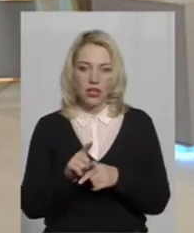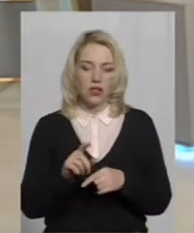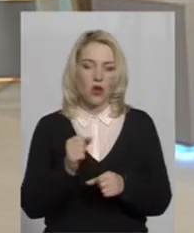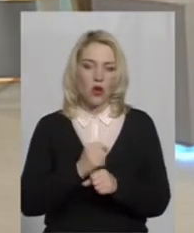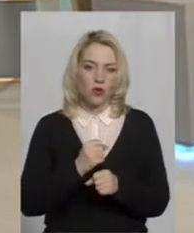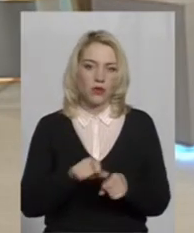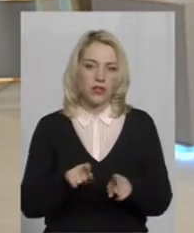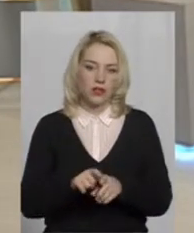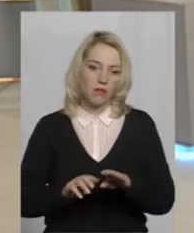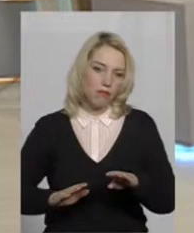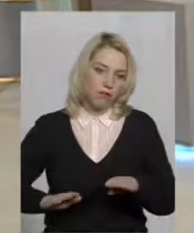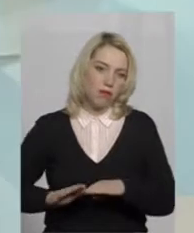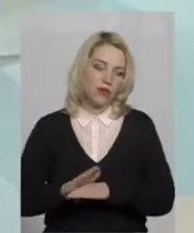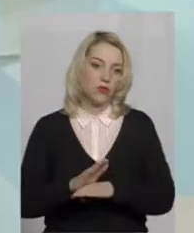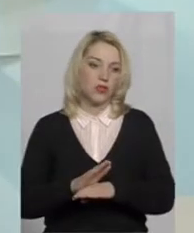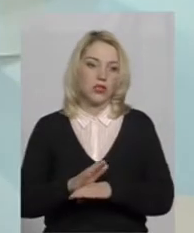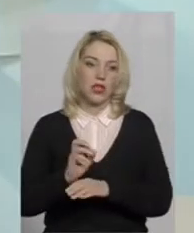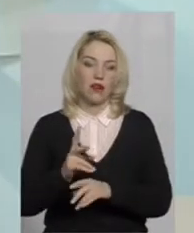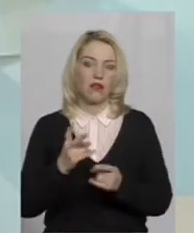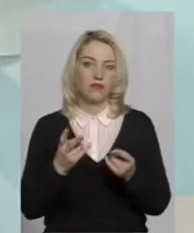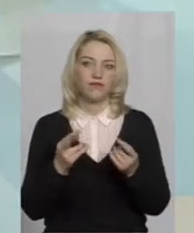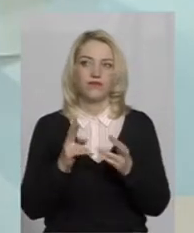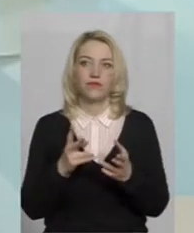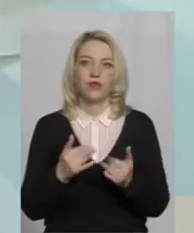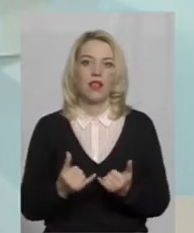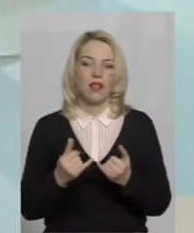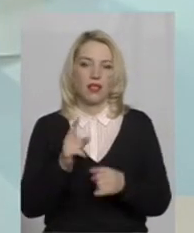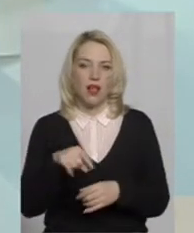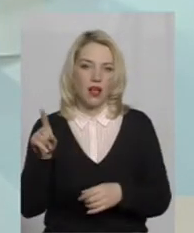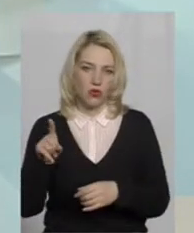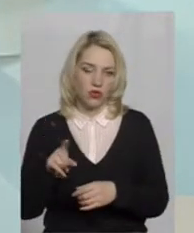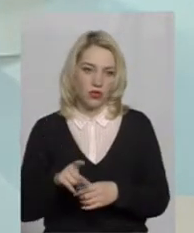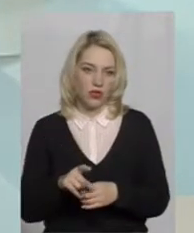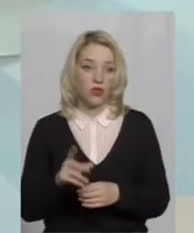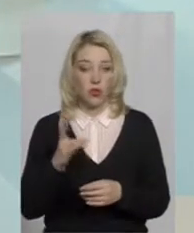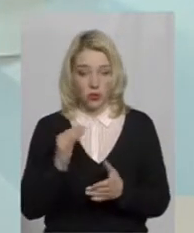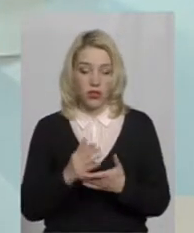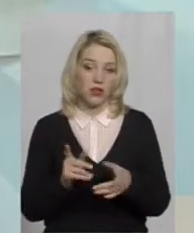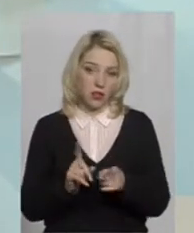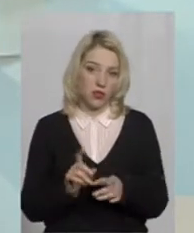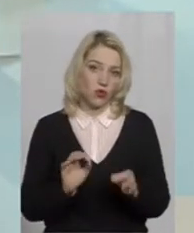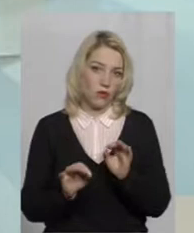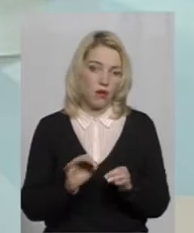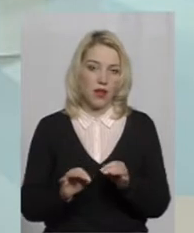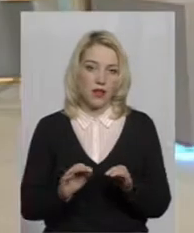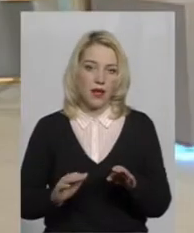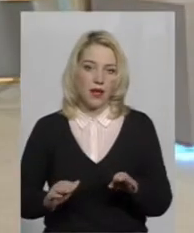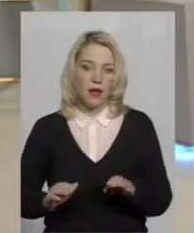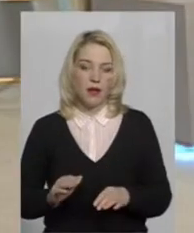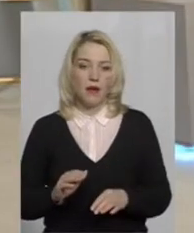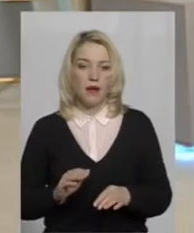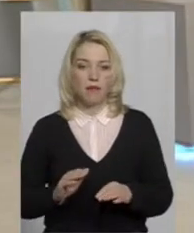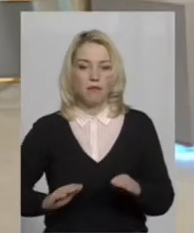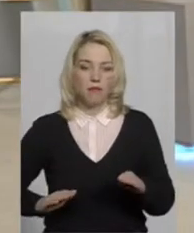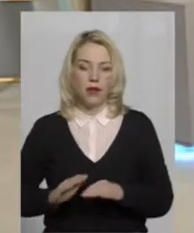пандуси такими, як то кажуть, для галочки, але є і такі, що вставлять нормальні пандуси. Ну, я також кажу, з вашої відповіді,